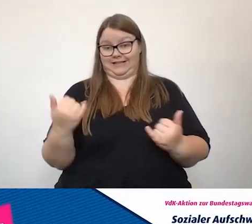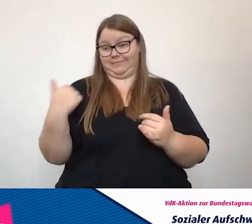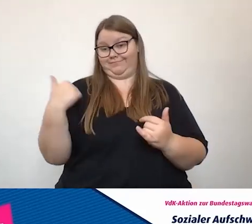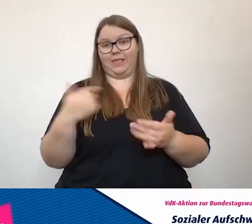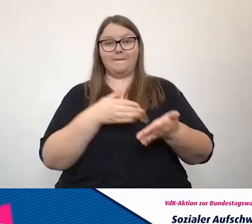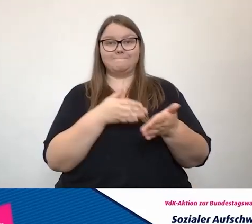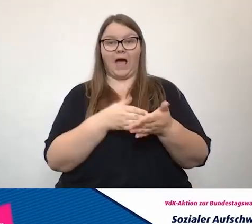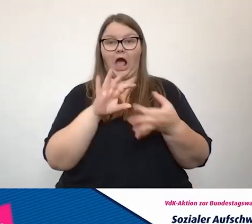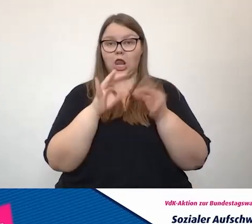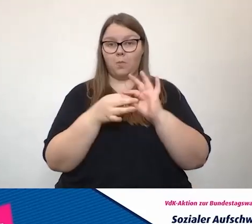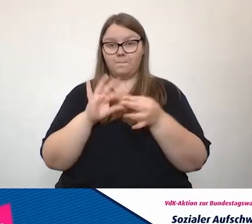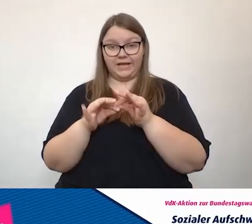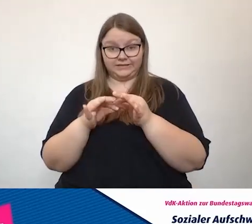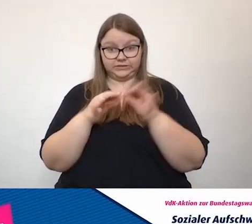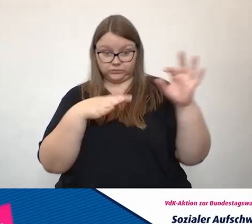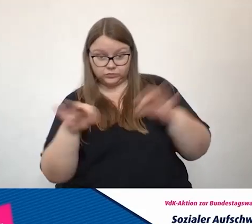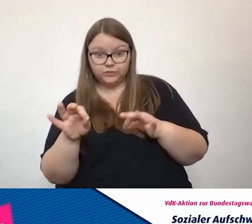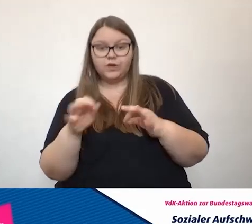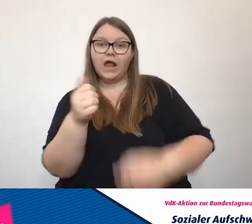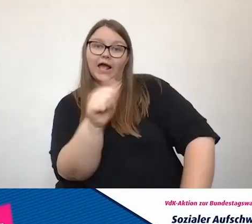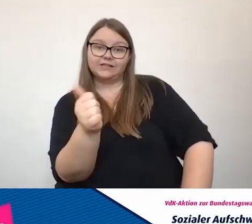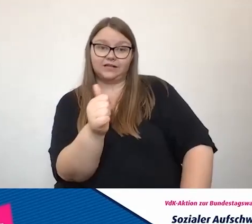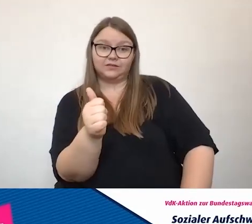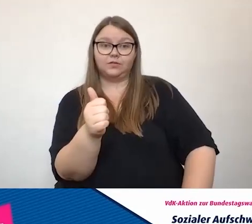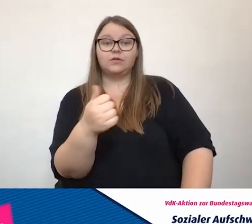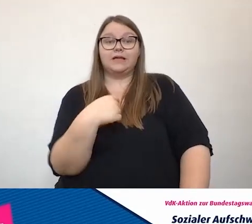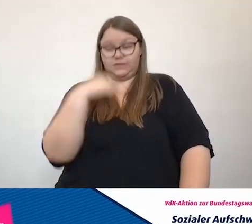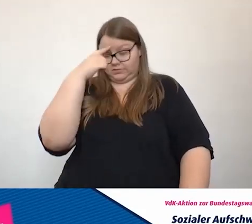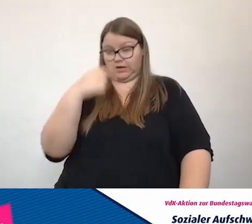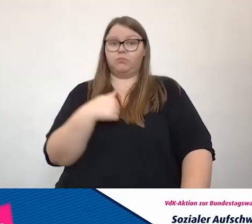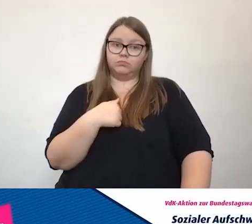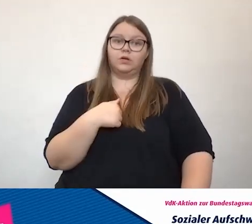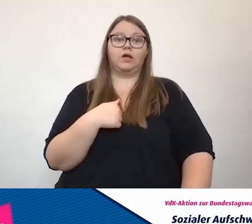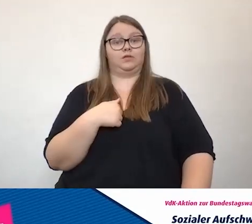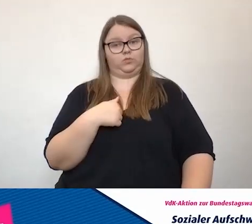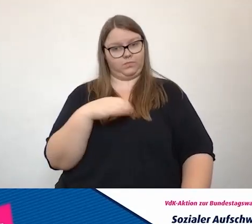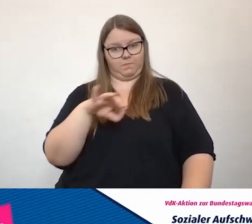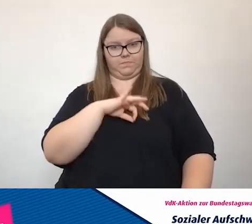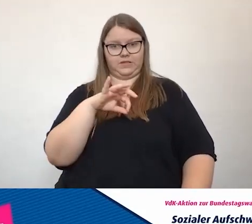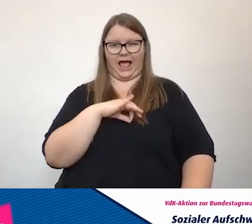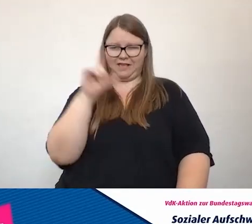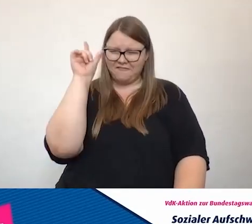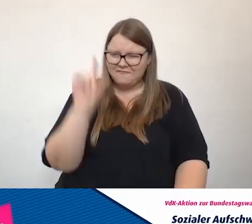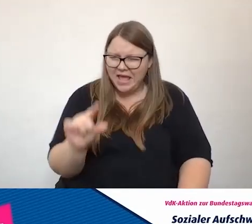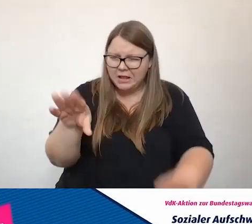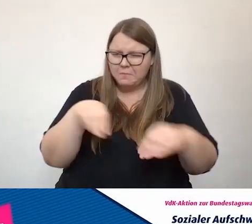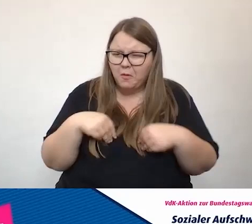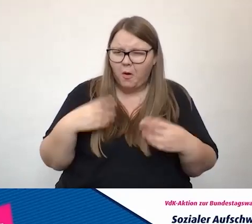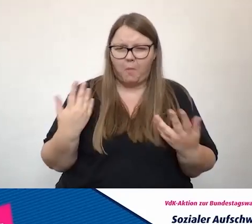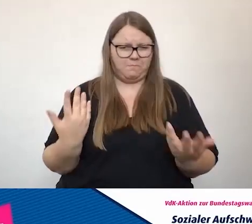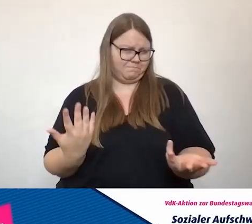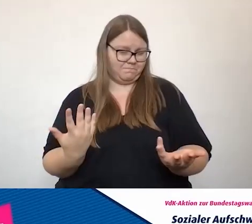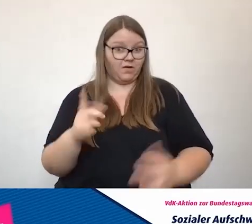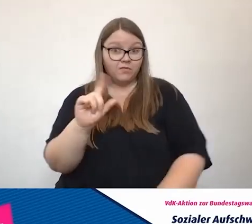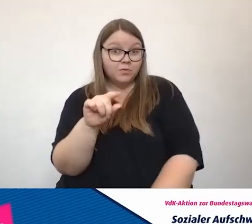Paralympics ein, insbesondere vor dem Hintergrund, dass wir, ich finde, eine extrem magere Medaillenbilanz haben? Heißt das, dass